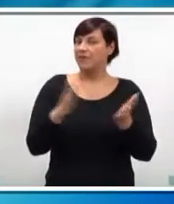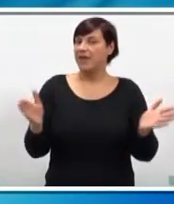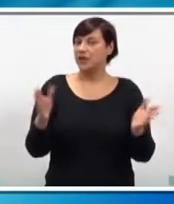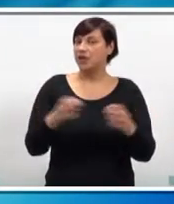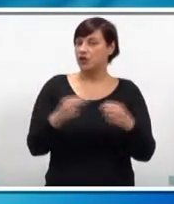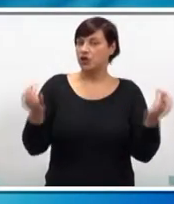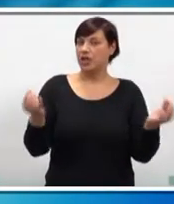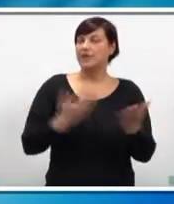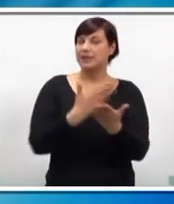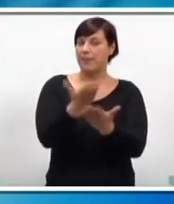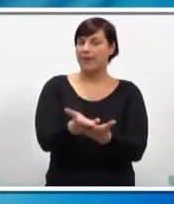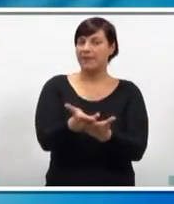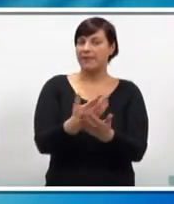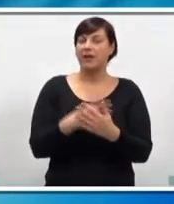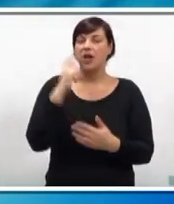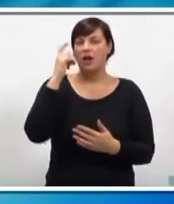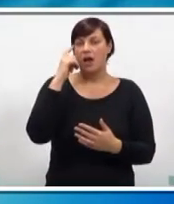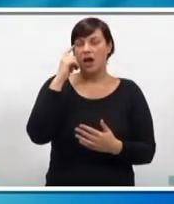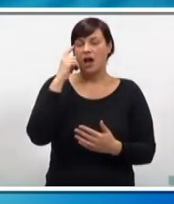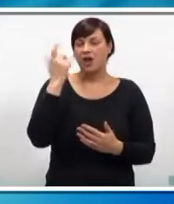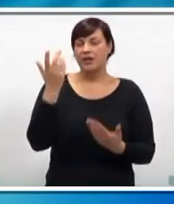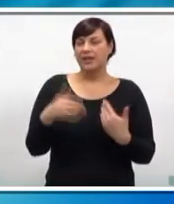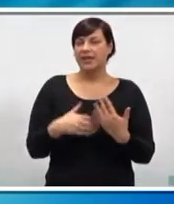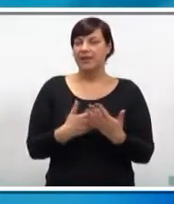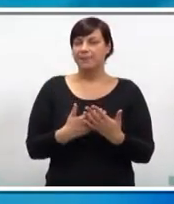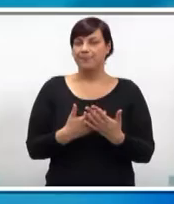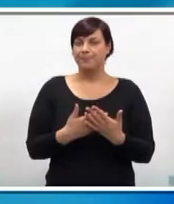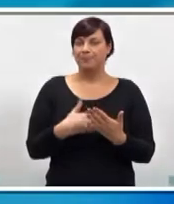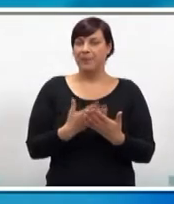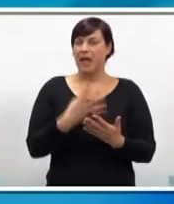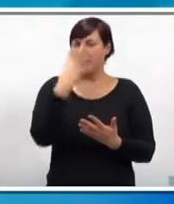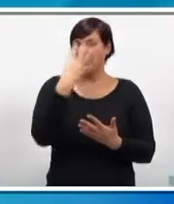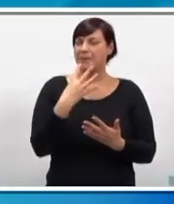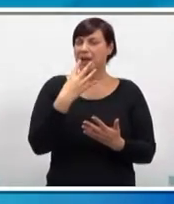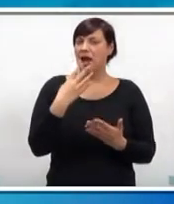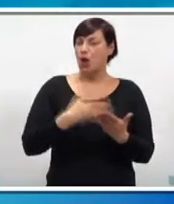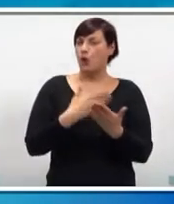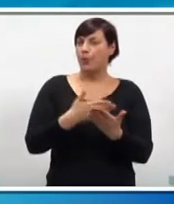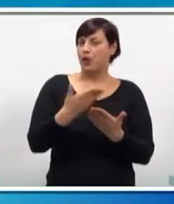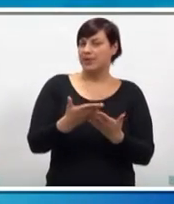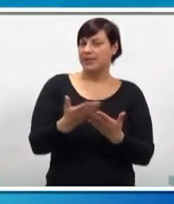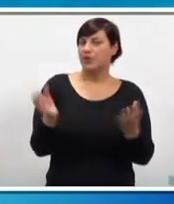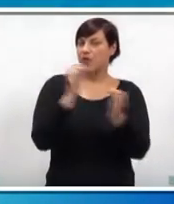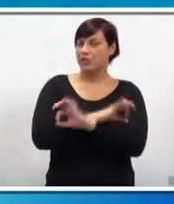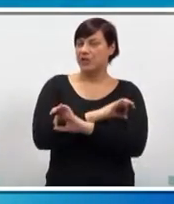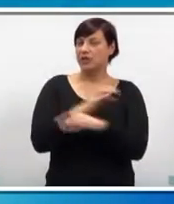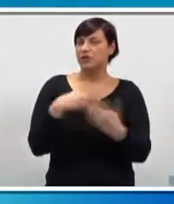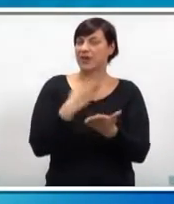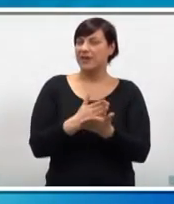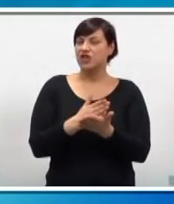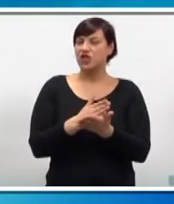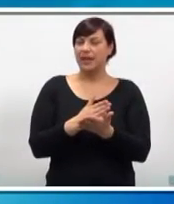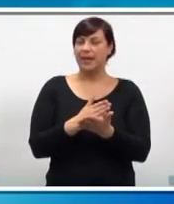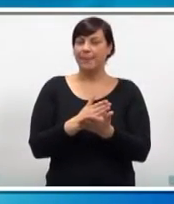što je to u javnosti predstavljeno. Logika čitavo ovoga, da tako kažem, kriminalnog procesa u kome nažalost udjeluje velika